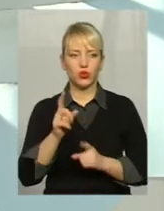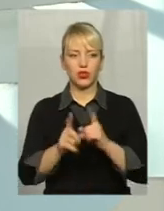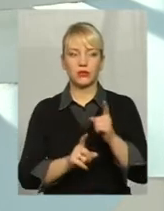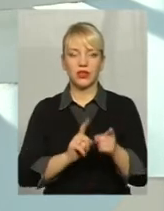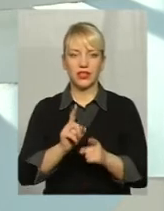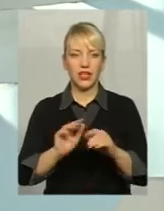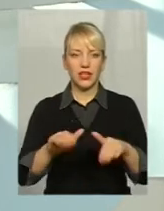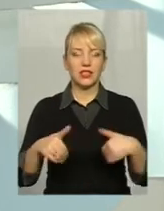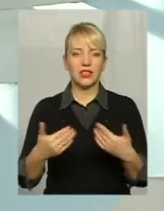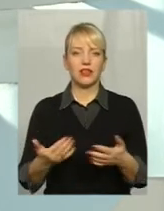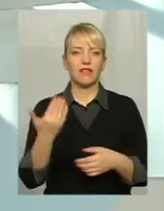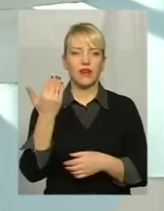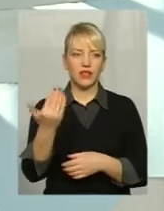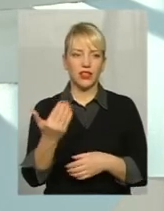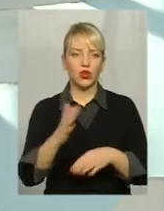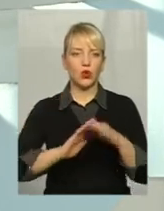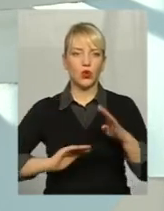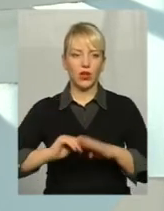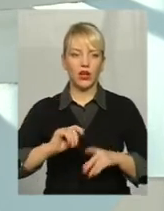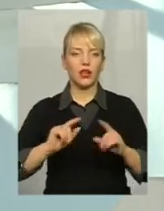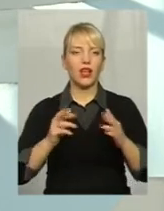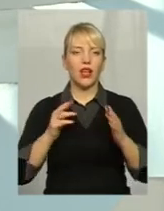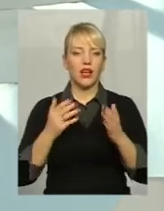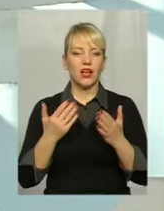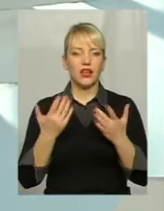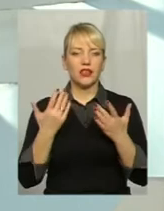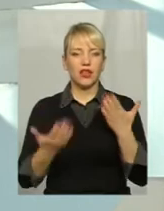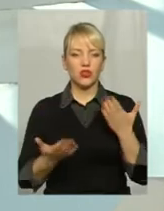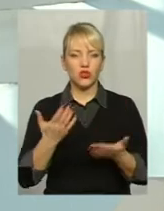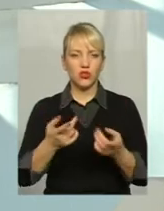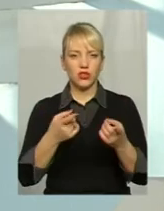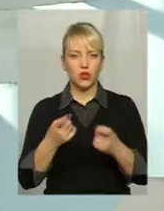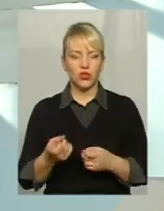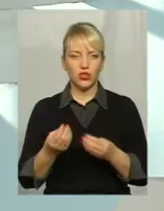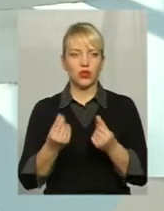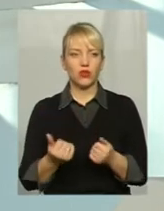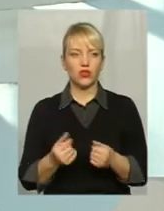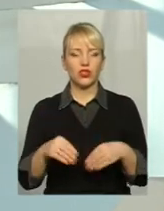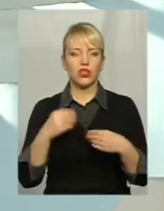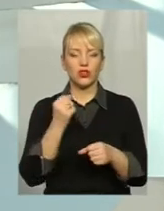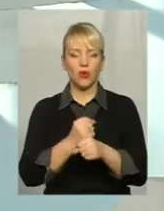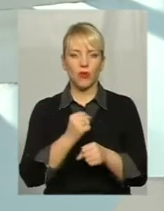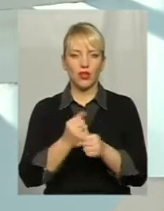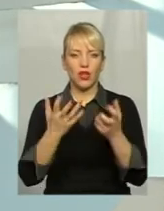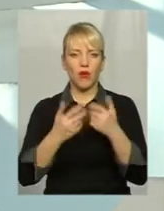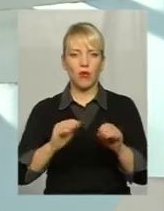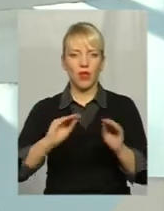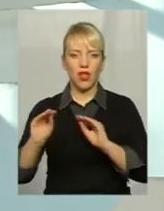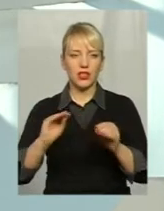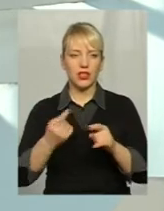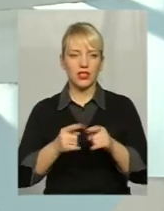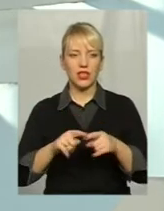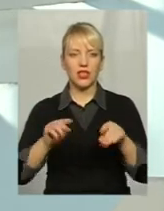ініціативу в їхніх руках Адже якщо залучити кошти, зробити обладнання, це дасть можливість